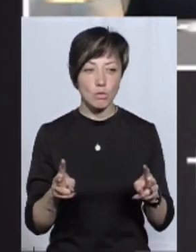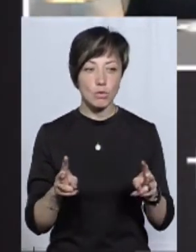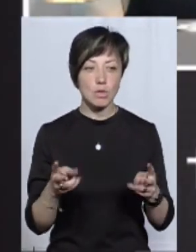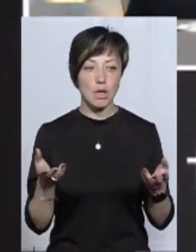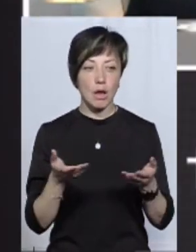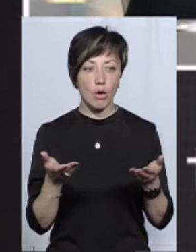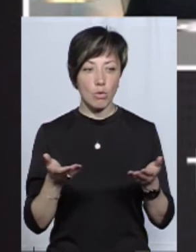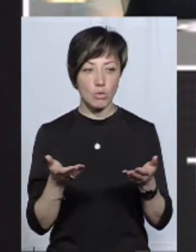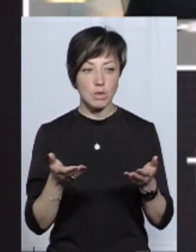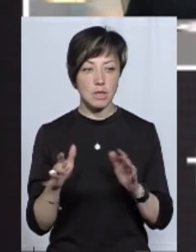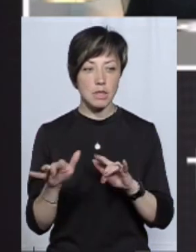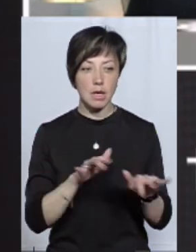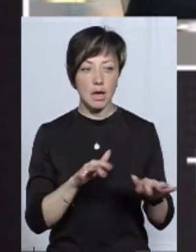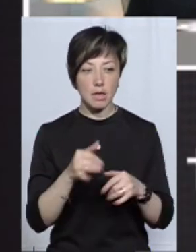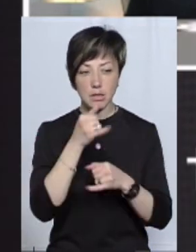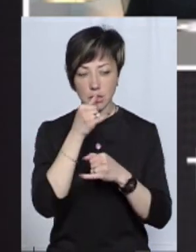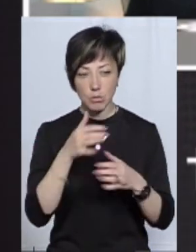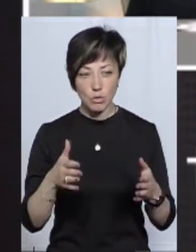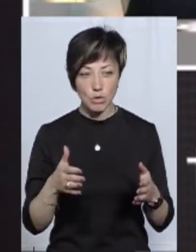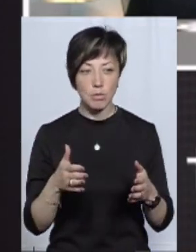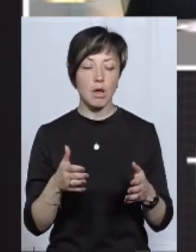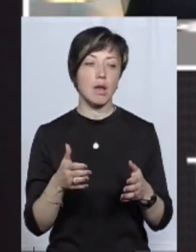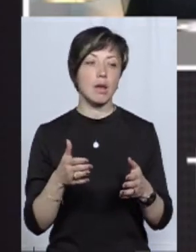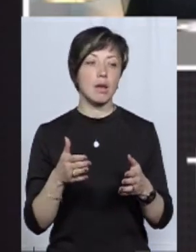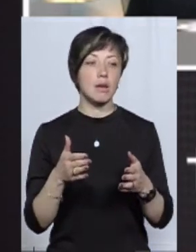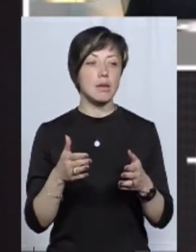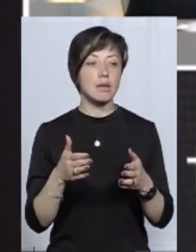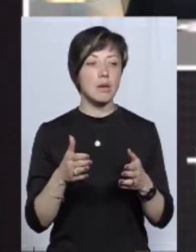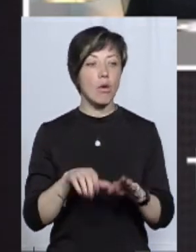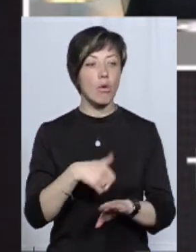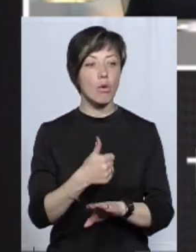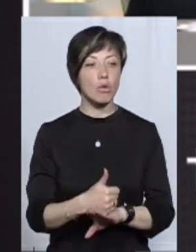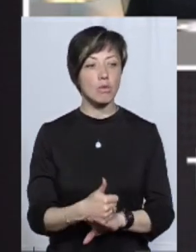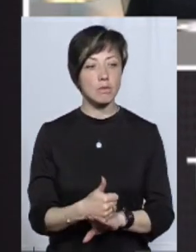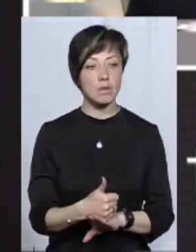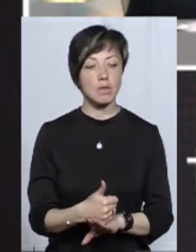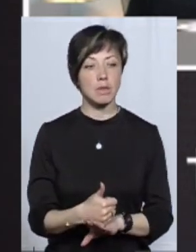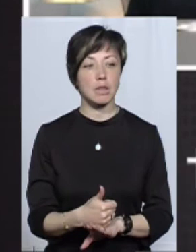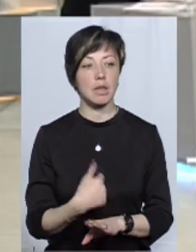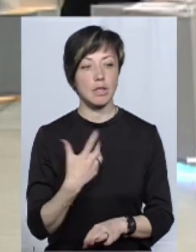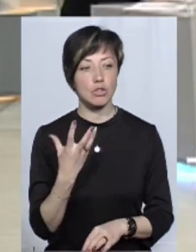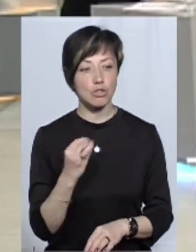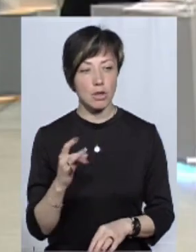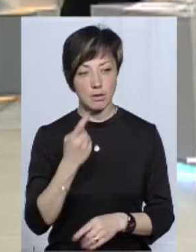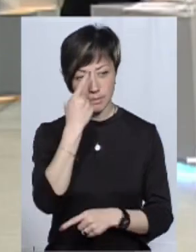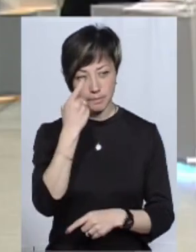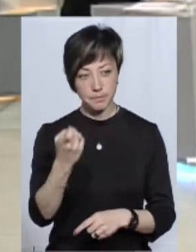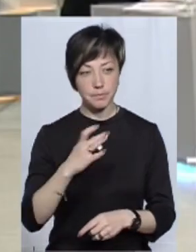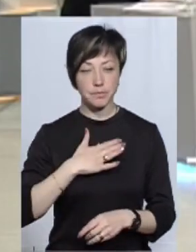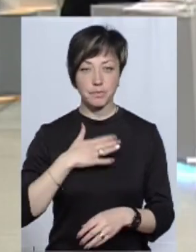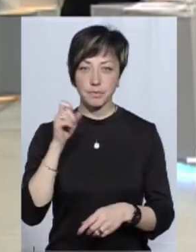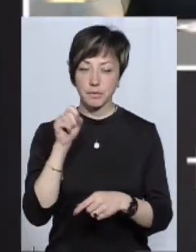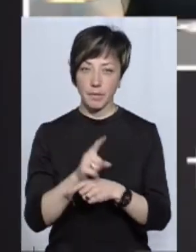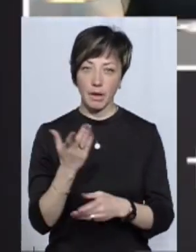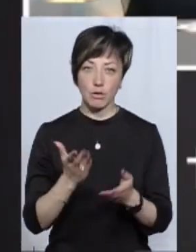якусь діяльність ми не можемо, звичайно. Ну, саме головне, що я ще раз хочу наголосити, що наша